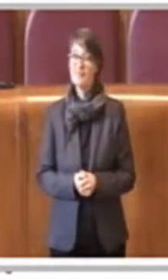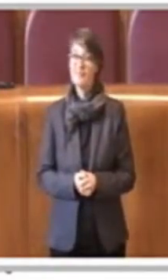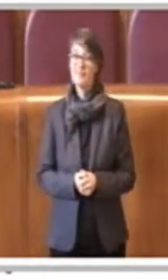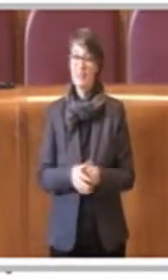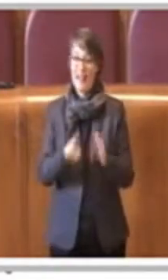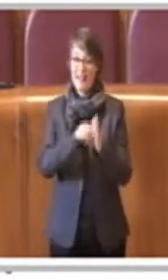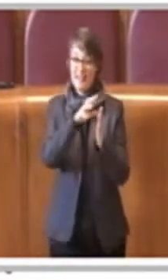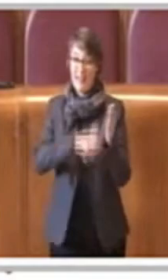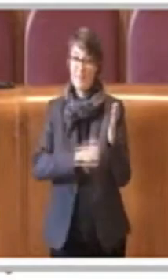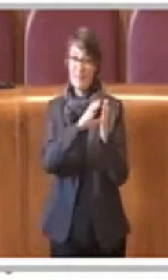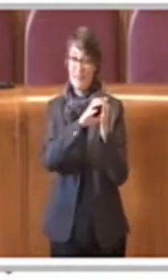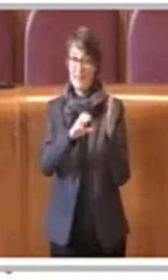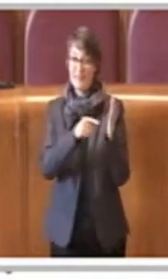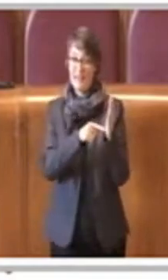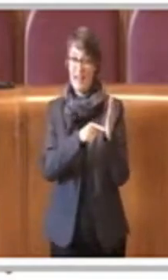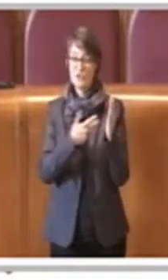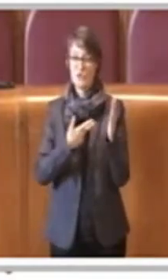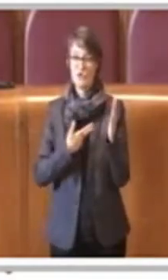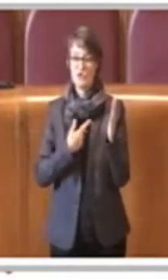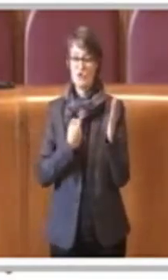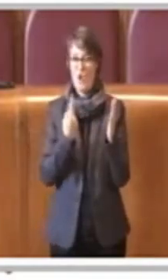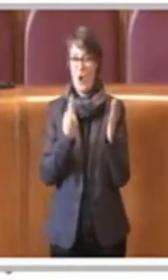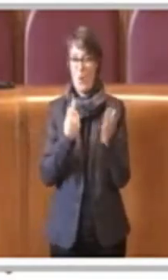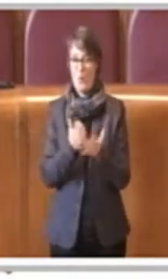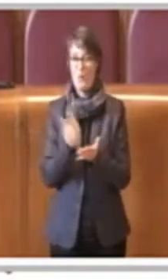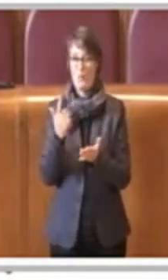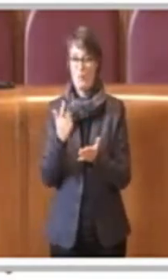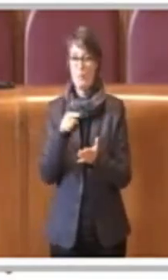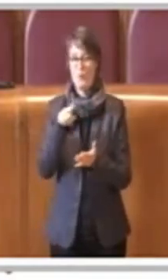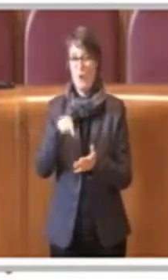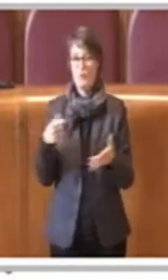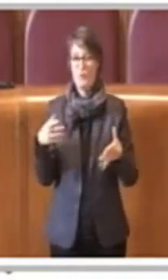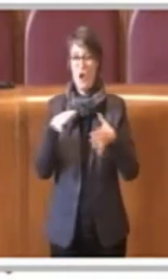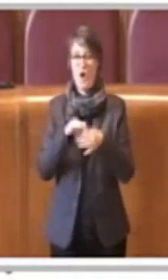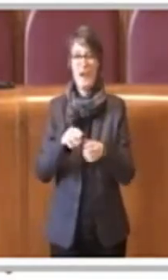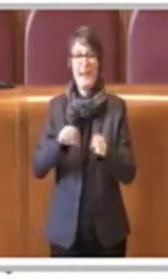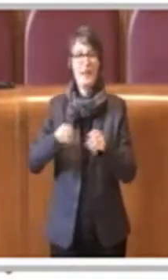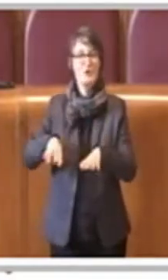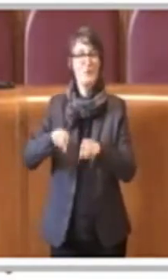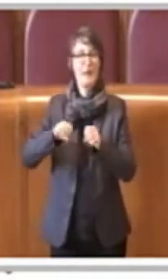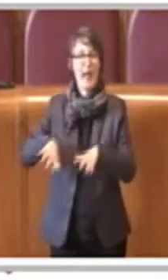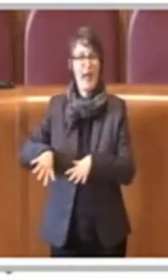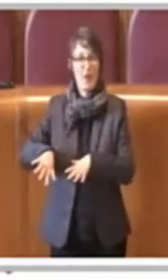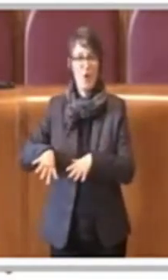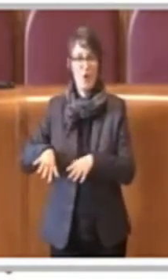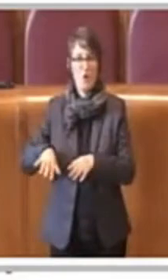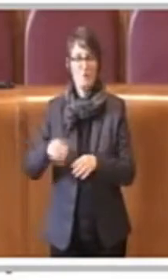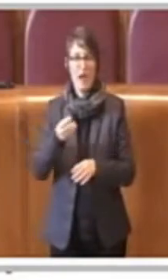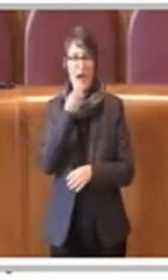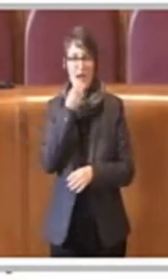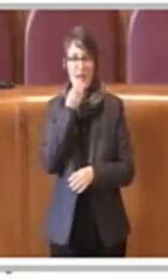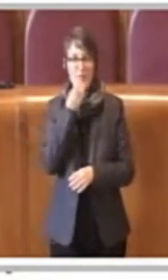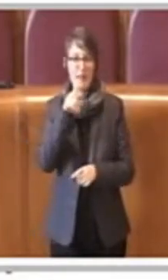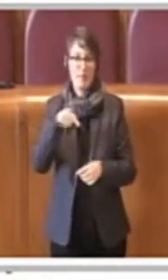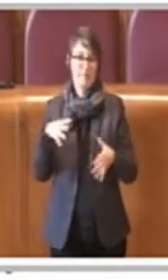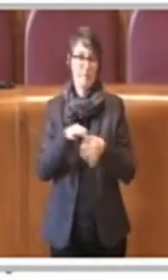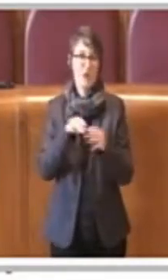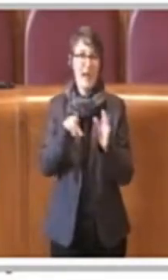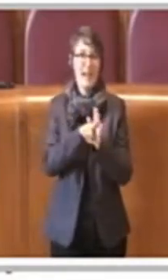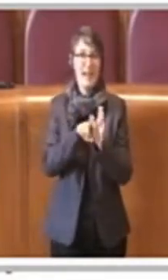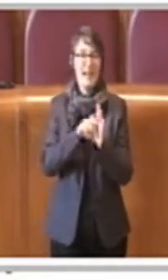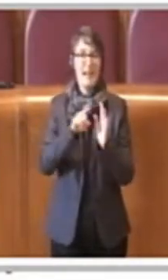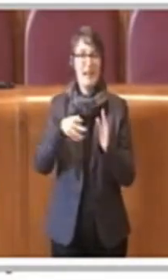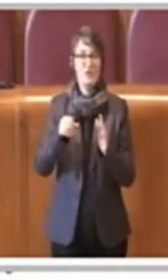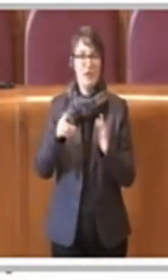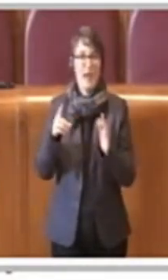ovviamente un punto importante anche sullo spreco alimentare, incentrato anche sulla legge Gadda, uno spreco alimentare che